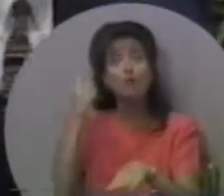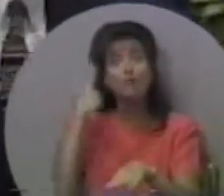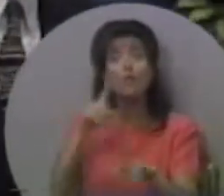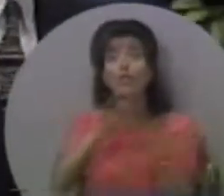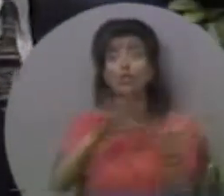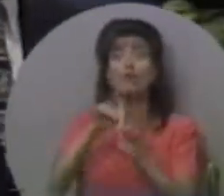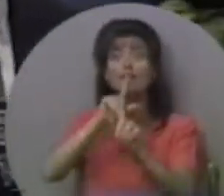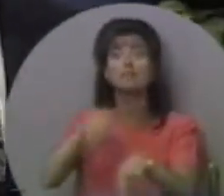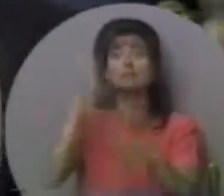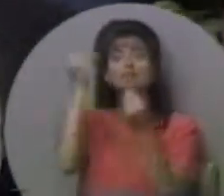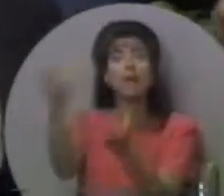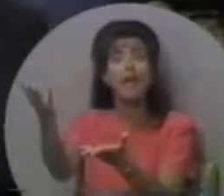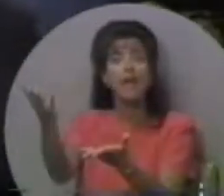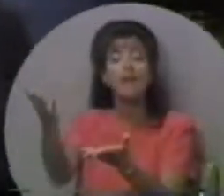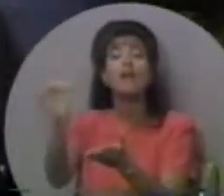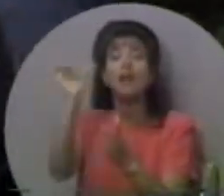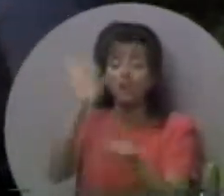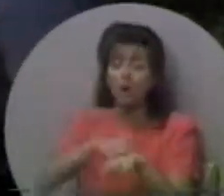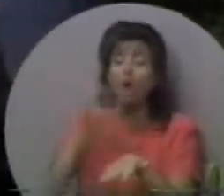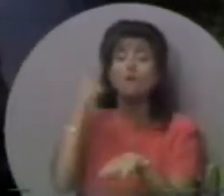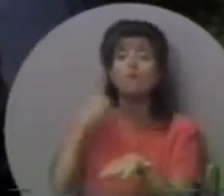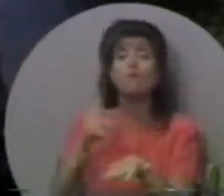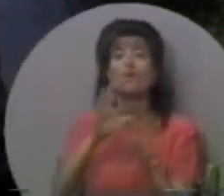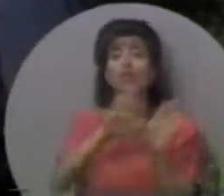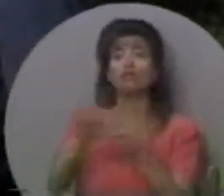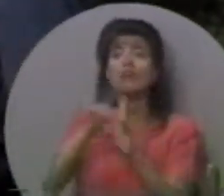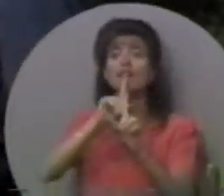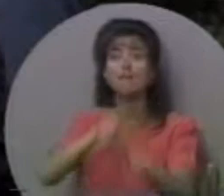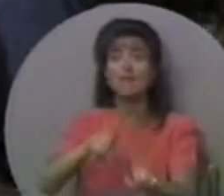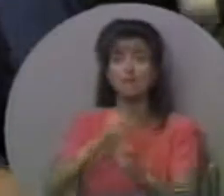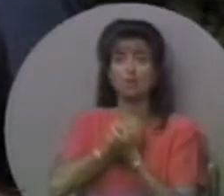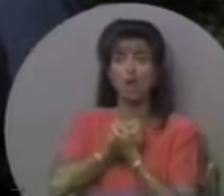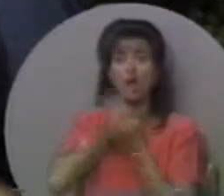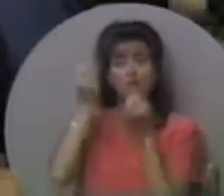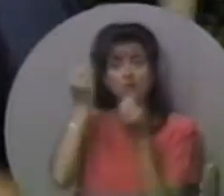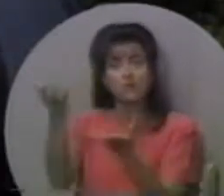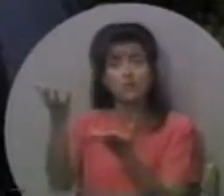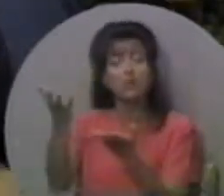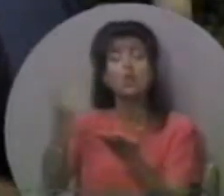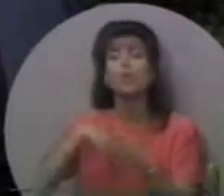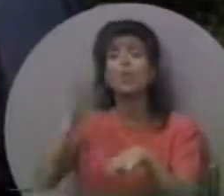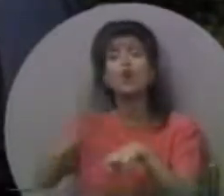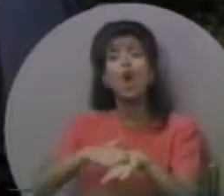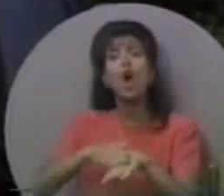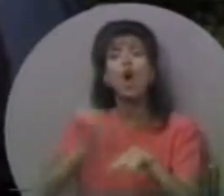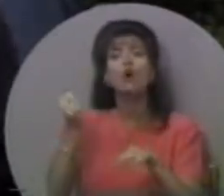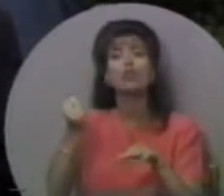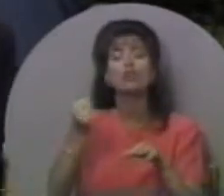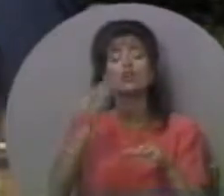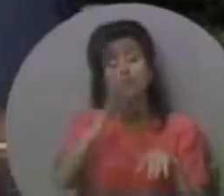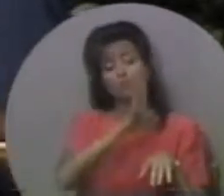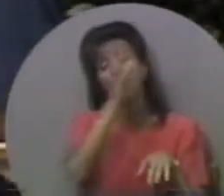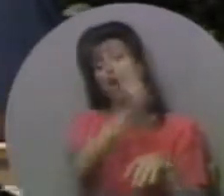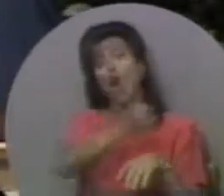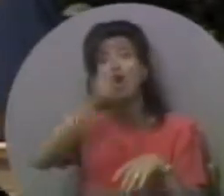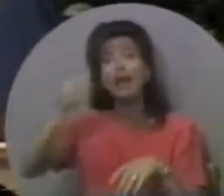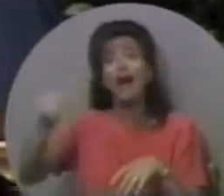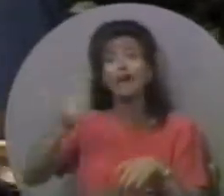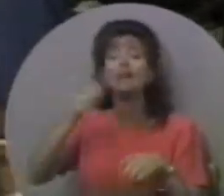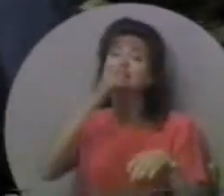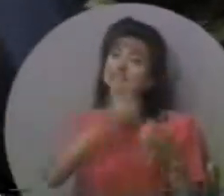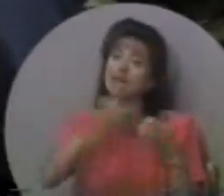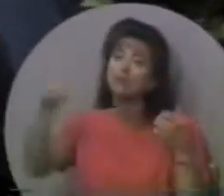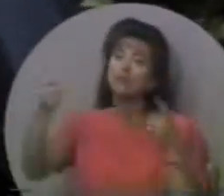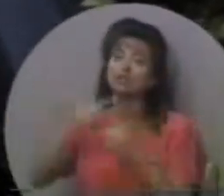тут покликана бути слухняним до великого доручення. Покликана слухатись великого наказу, любити. Ми